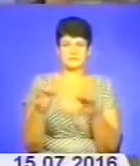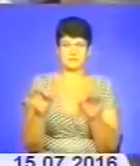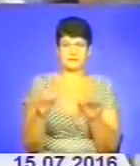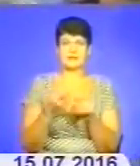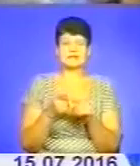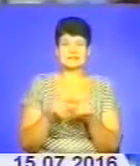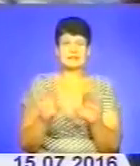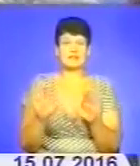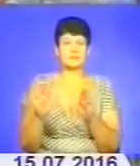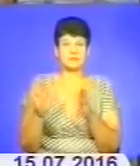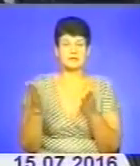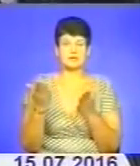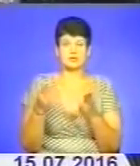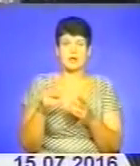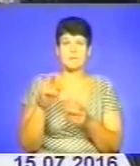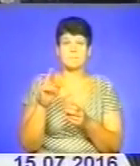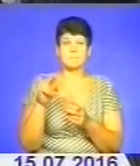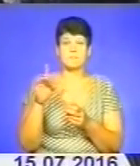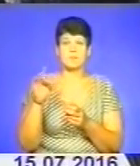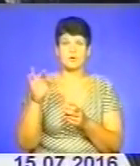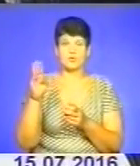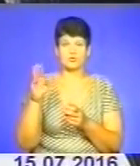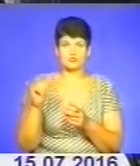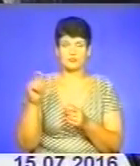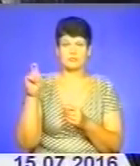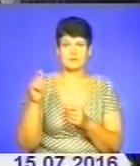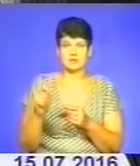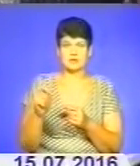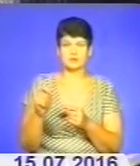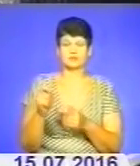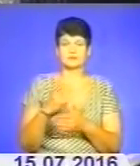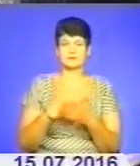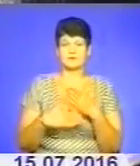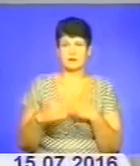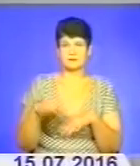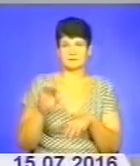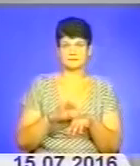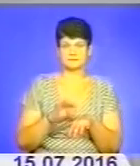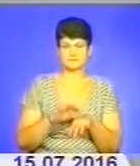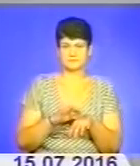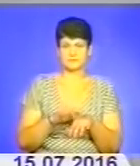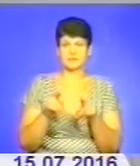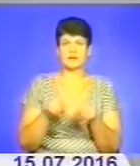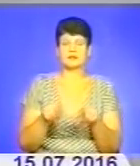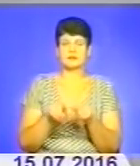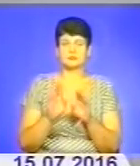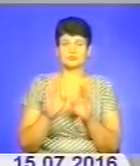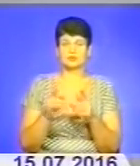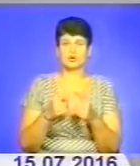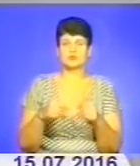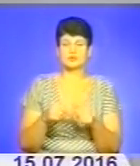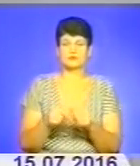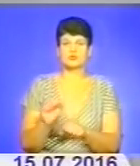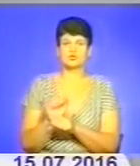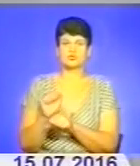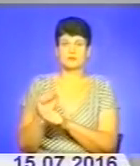випадок, якщо на прощу приїдуть люди з обмеженими можливостями або недужі. Також буде організовано зупинки у